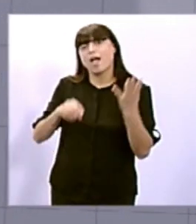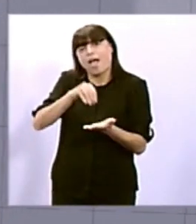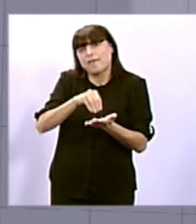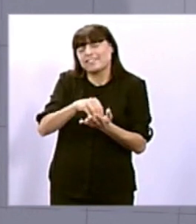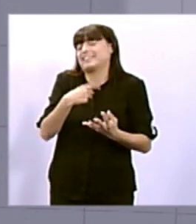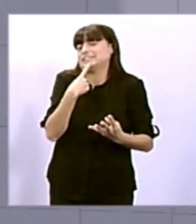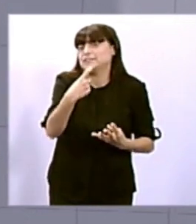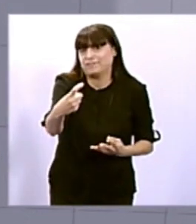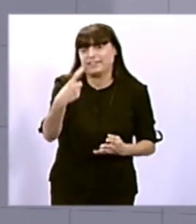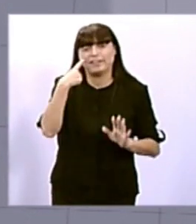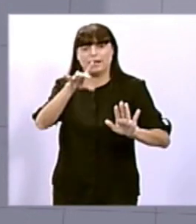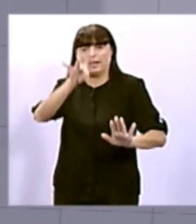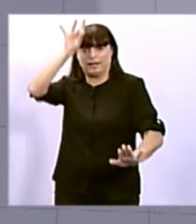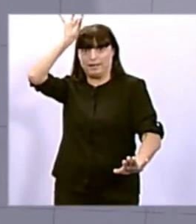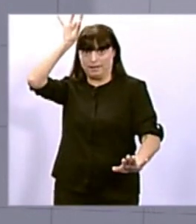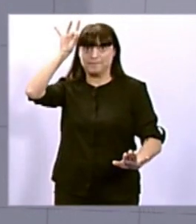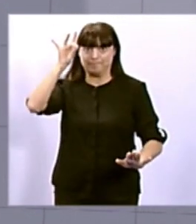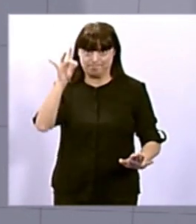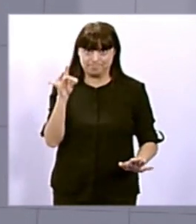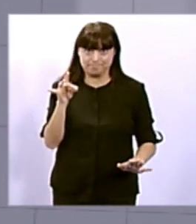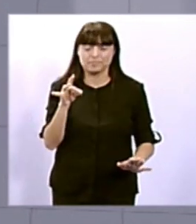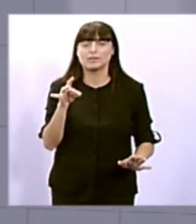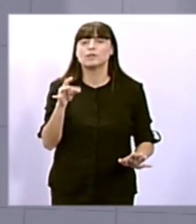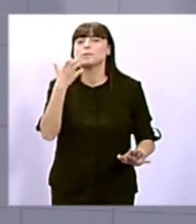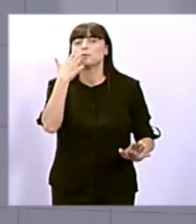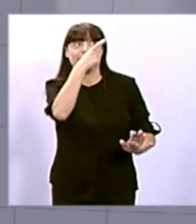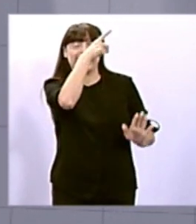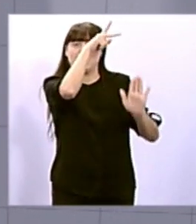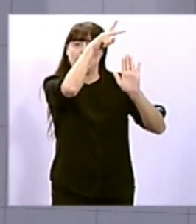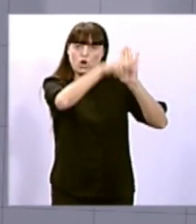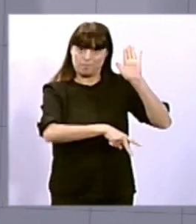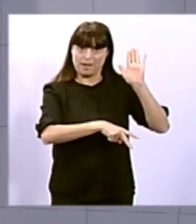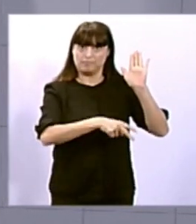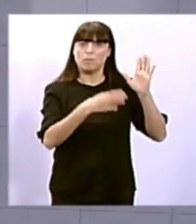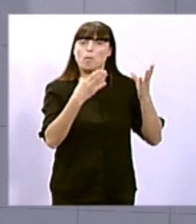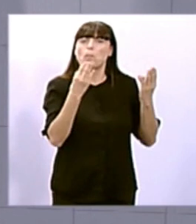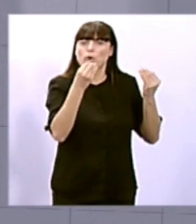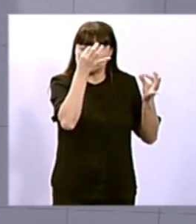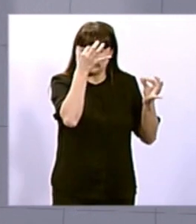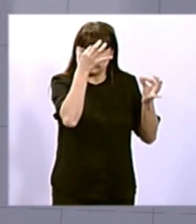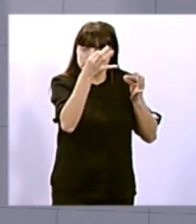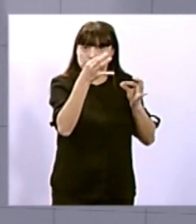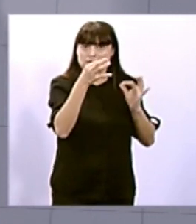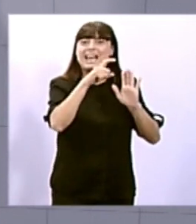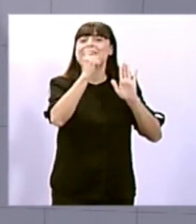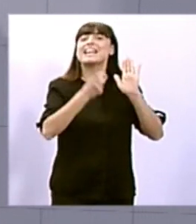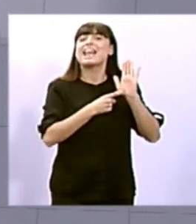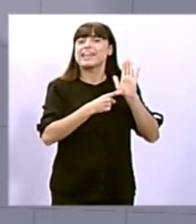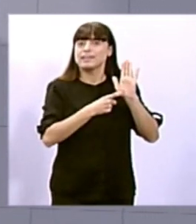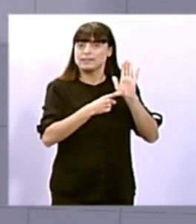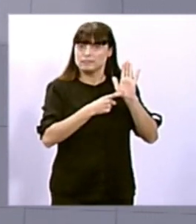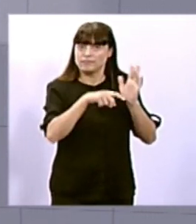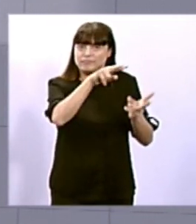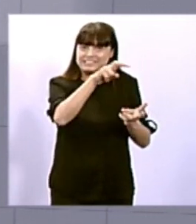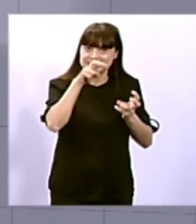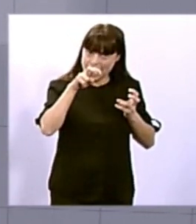amb la seva literalitat, aquesta llei d'estabilitat pressupostària i sostenibilitat financera de l'any 2012, que semblava